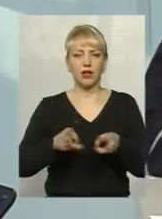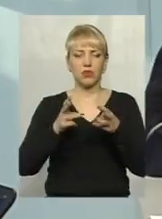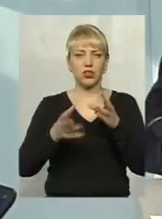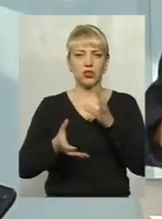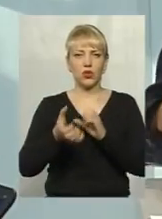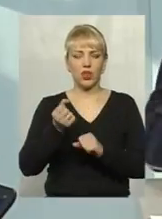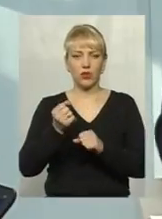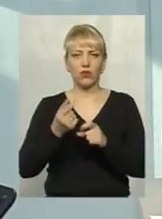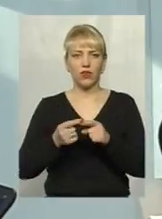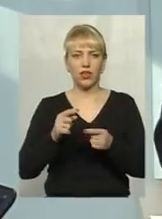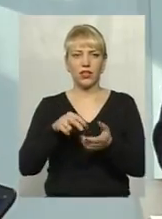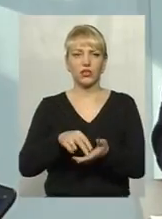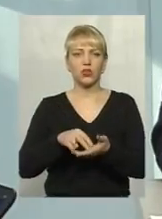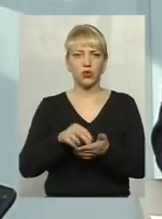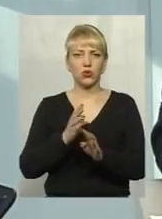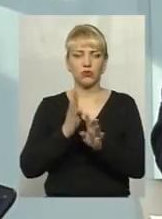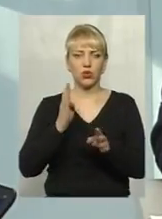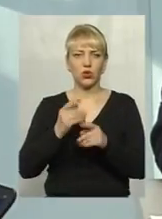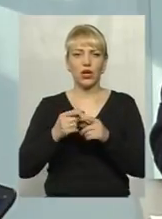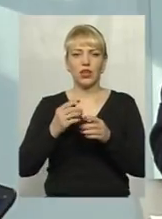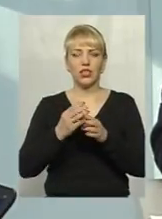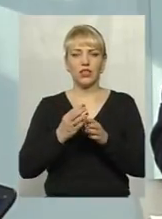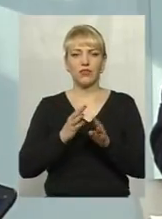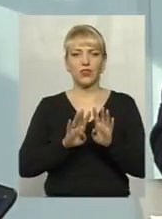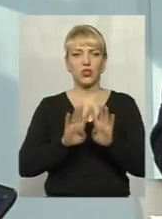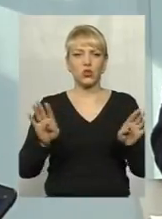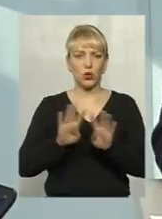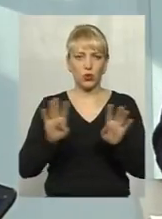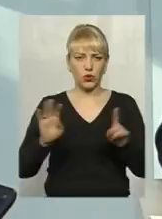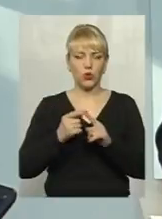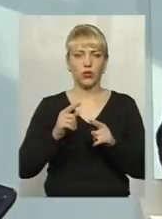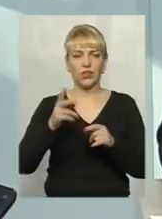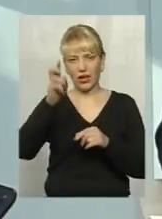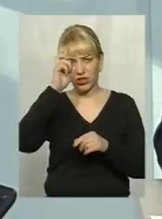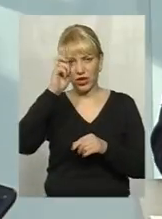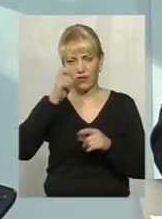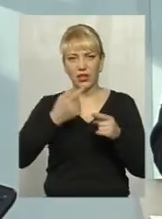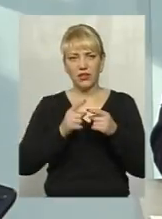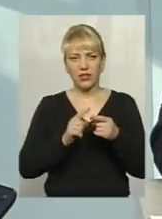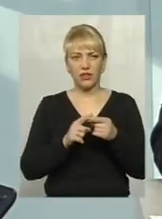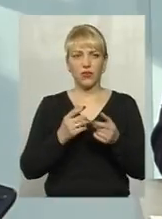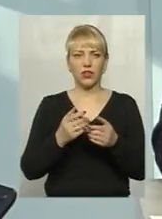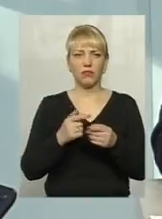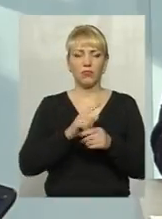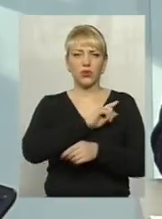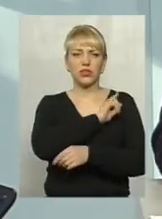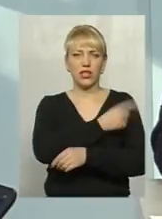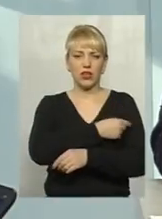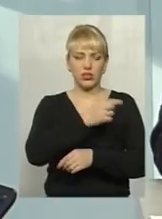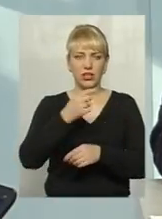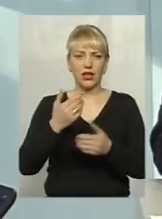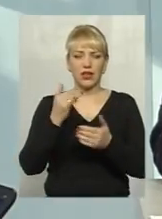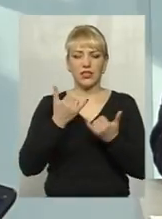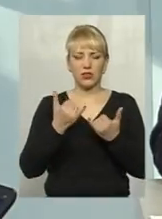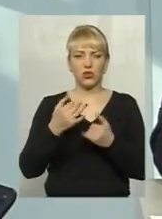яка стоїть в строю саме державних пожежно-рятувальних підрозділів, вона суттєво посилюється цією місцевою пожежною командою. На сьогоднішній день в області